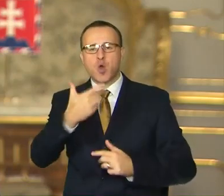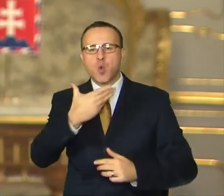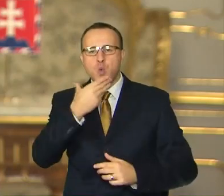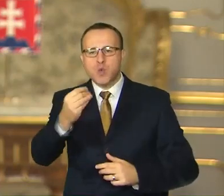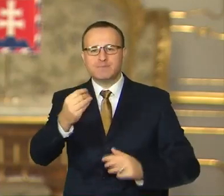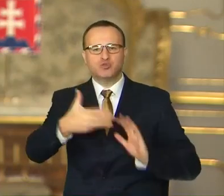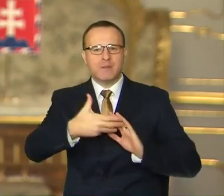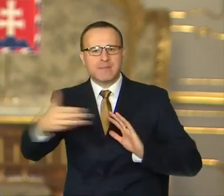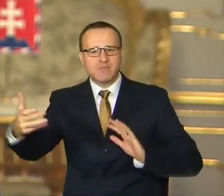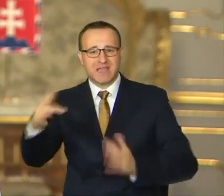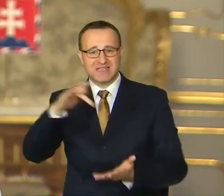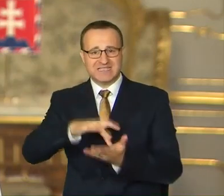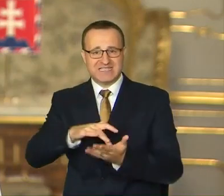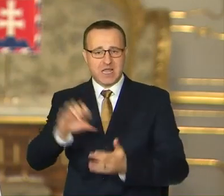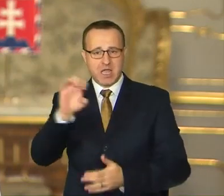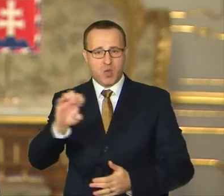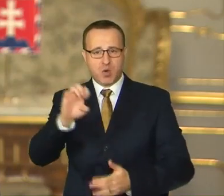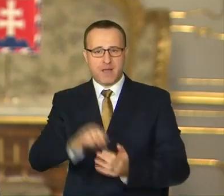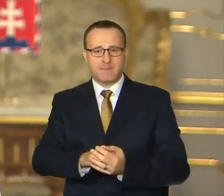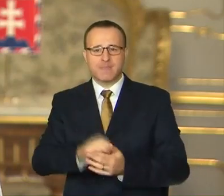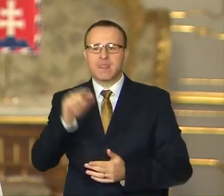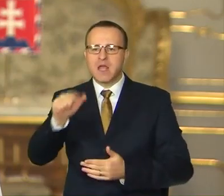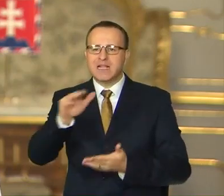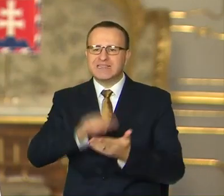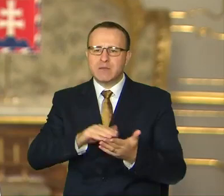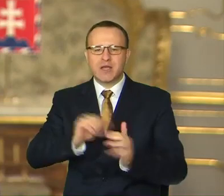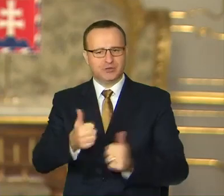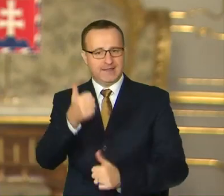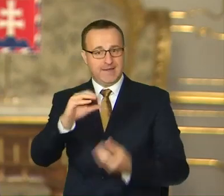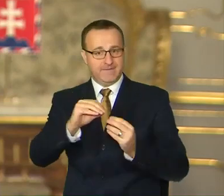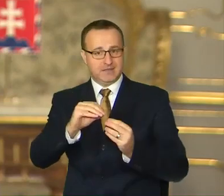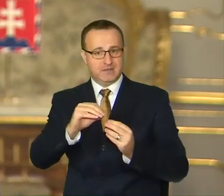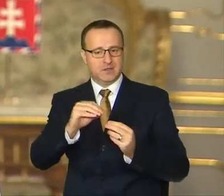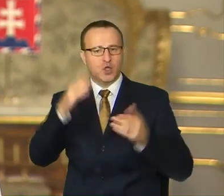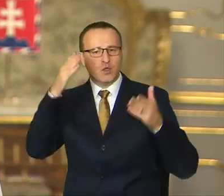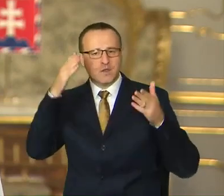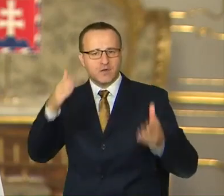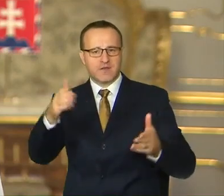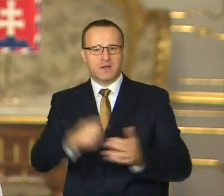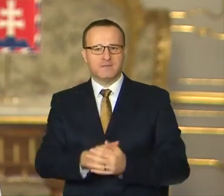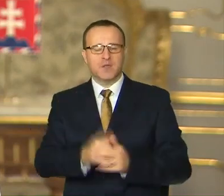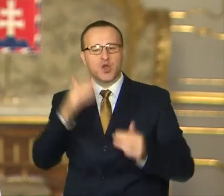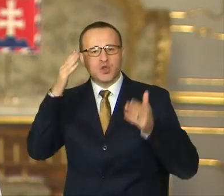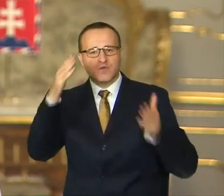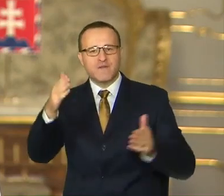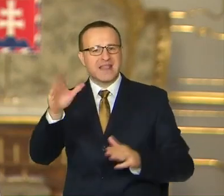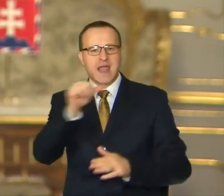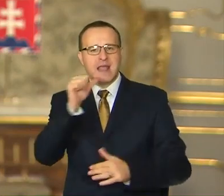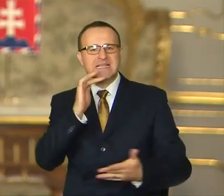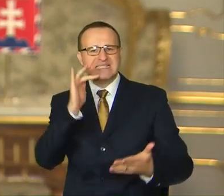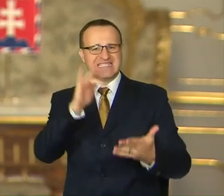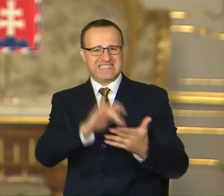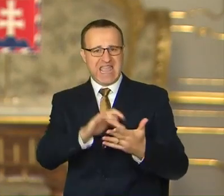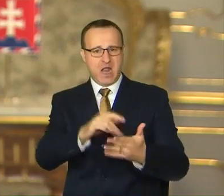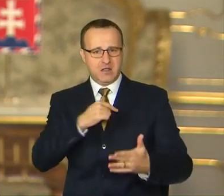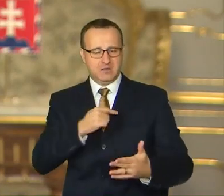v strede Európy. Je na to potrebná ešte jedna vec a to je dôvera. Nie len dôvera v ciele, ktoré si